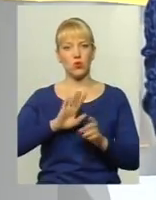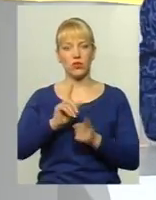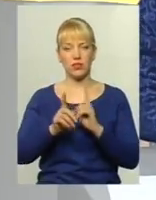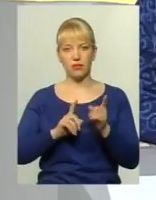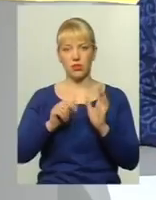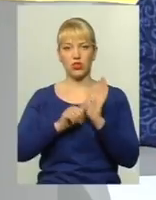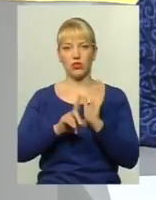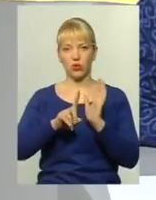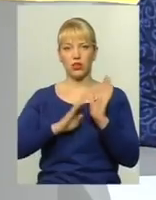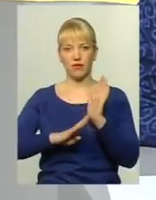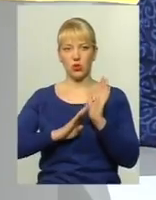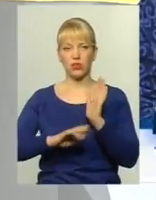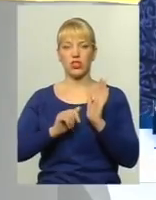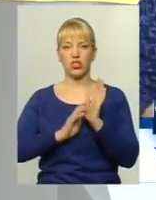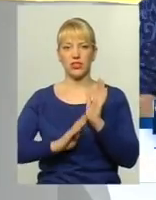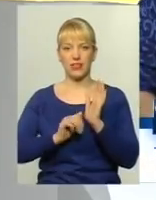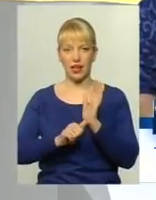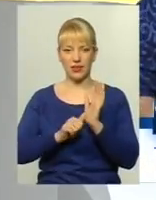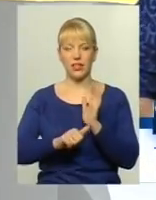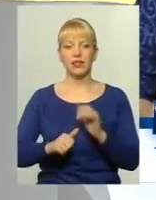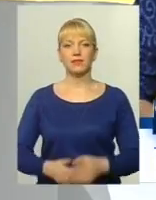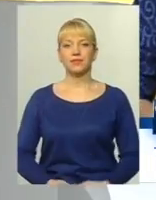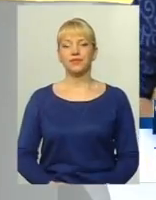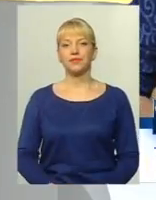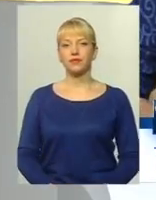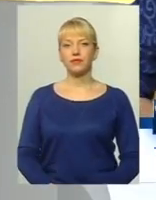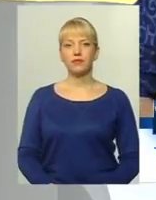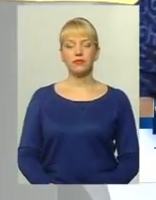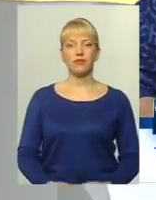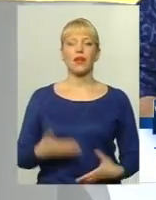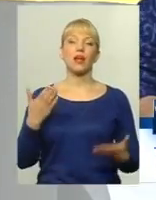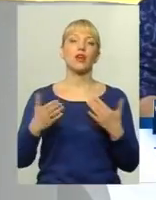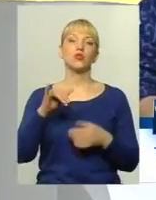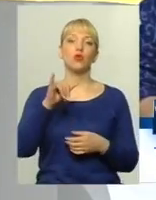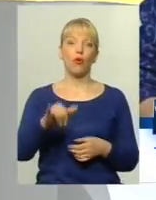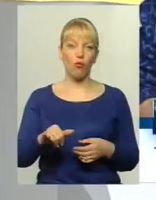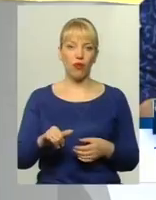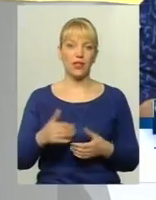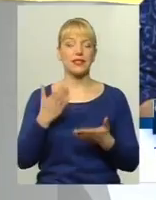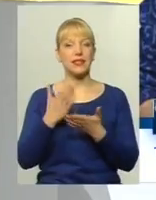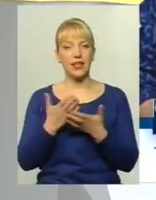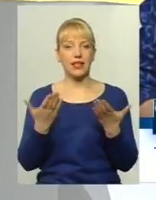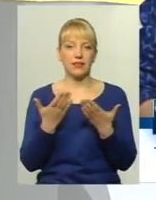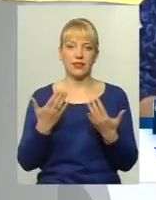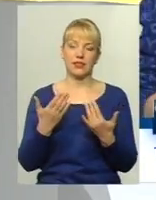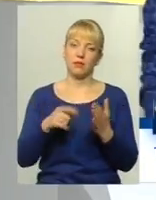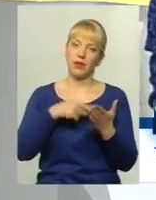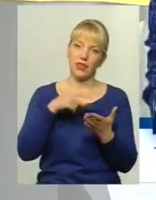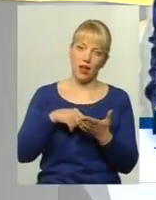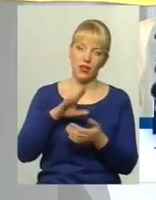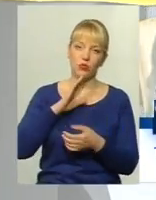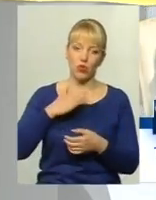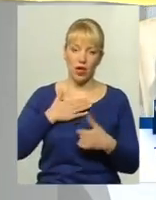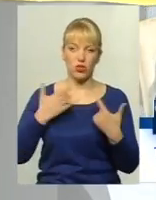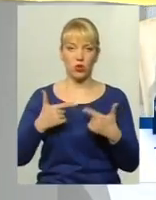619060, 619060 Якщо ж у вас, шановний глядачо, є запитання до наших гостей,